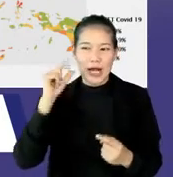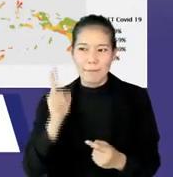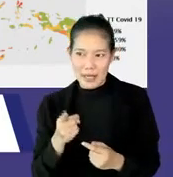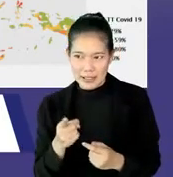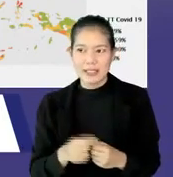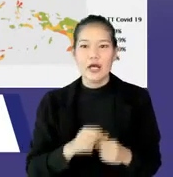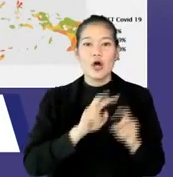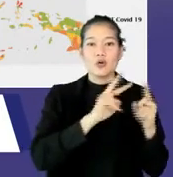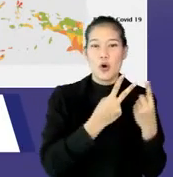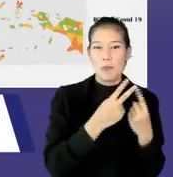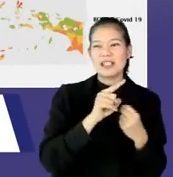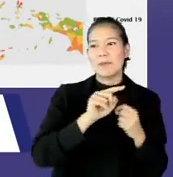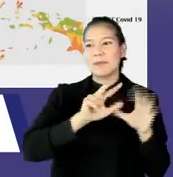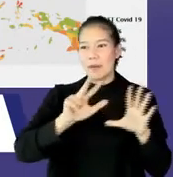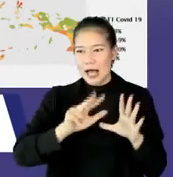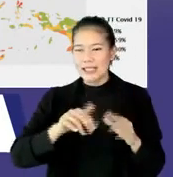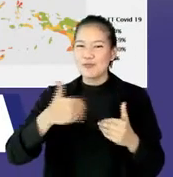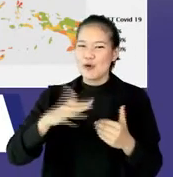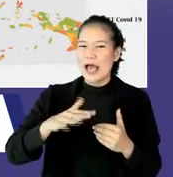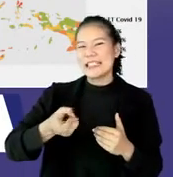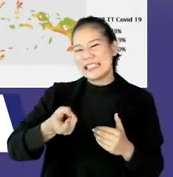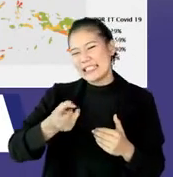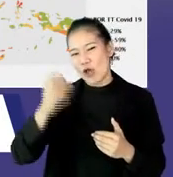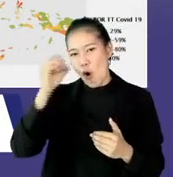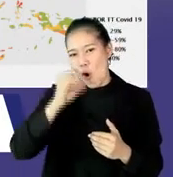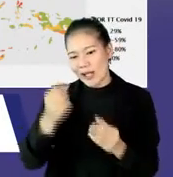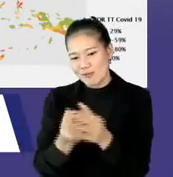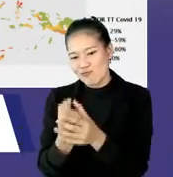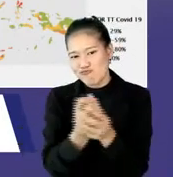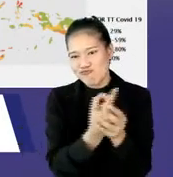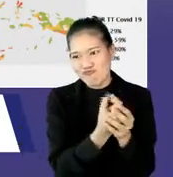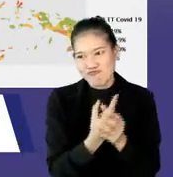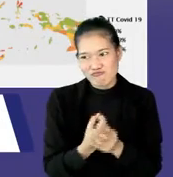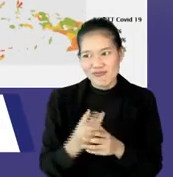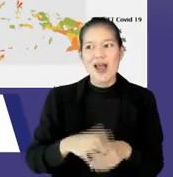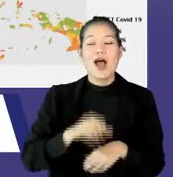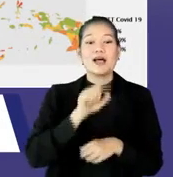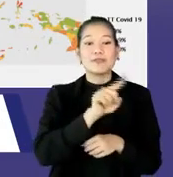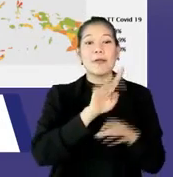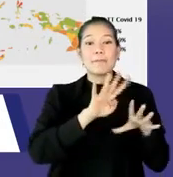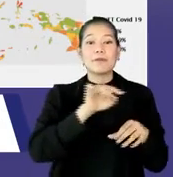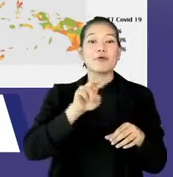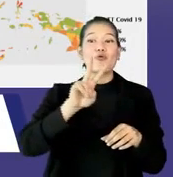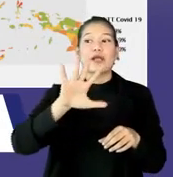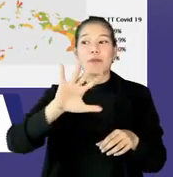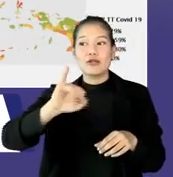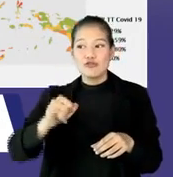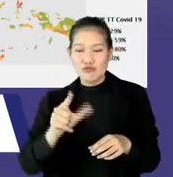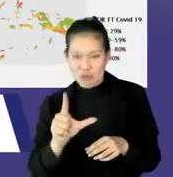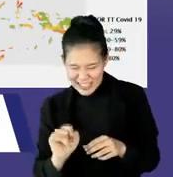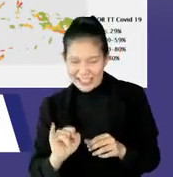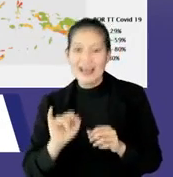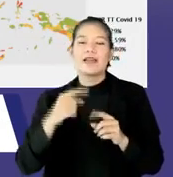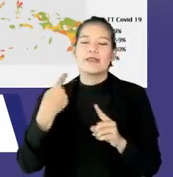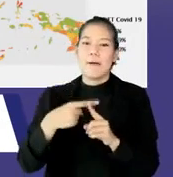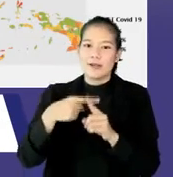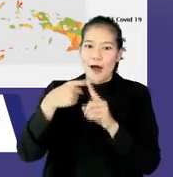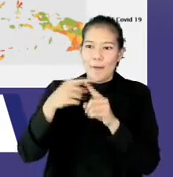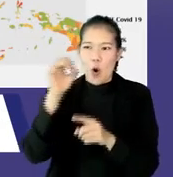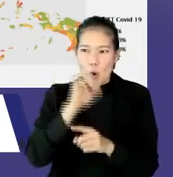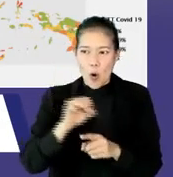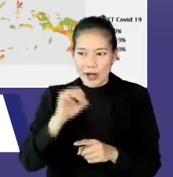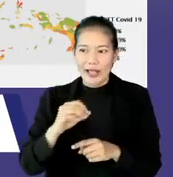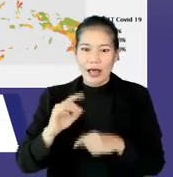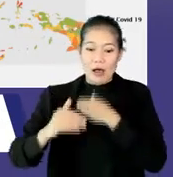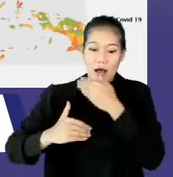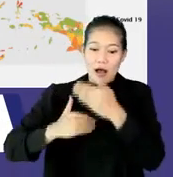-18 merah, sudah mulai sedikit oranye gitu ya. 19-25 Juli sudah mulai oranye-nya terlihat, semakin ke sini, sudah mulai